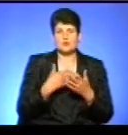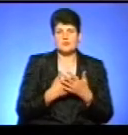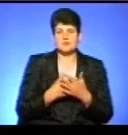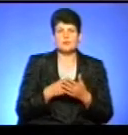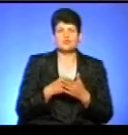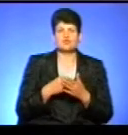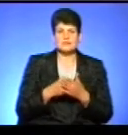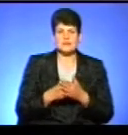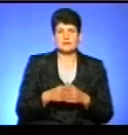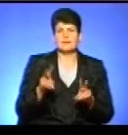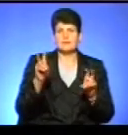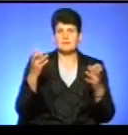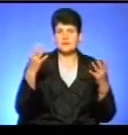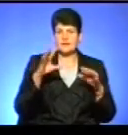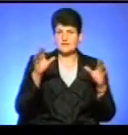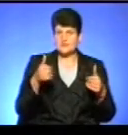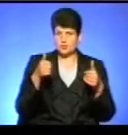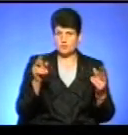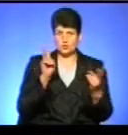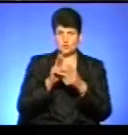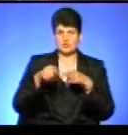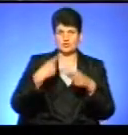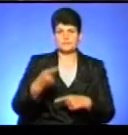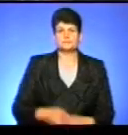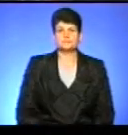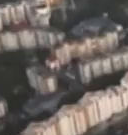З вами була програма «Тема дня». На все добре, до зустрічі в ефірі!